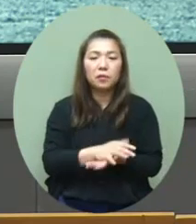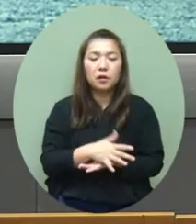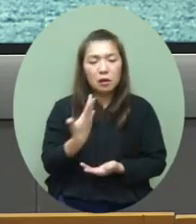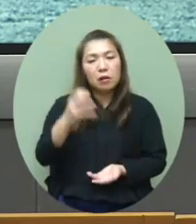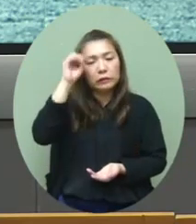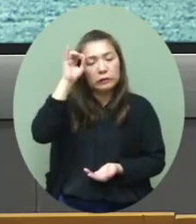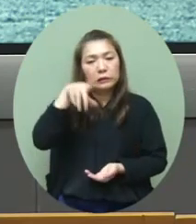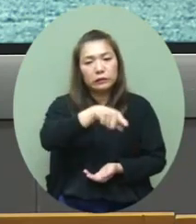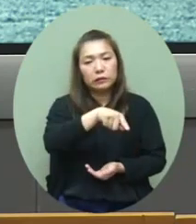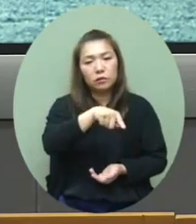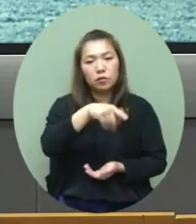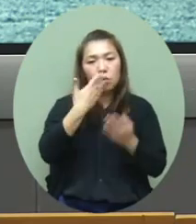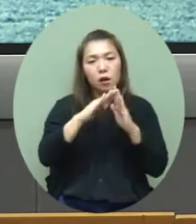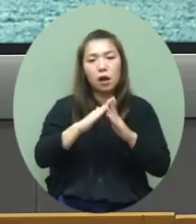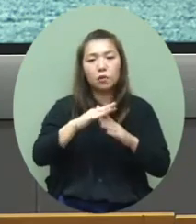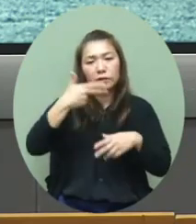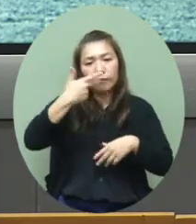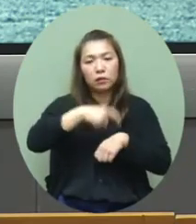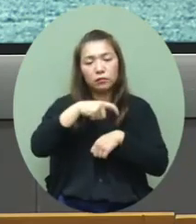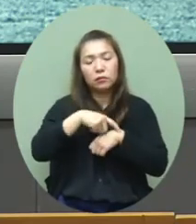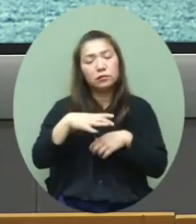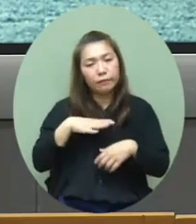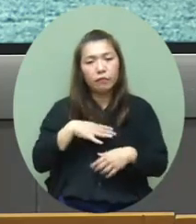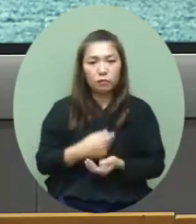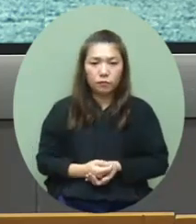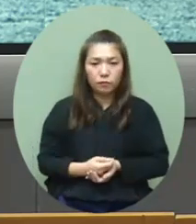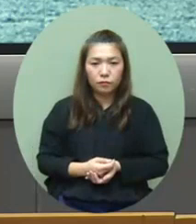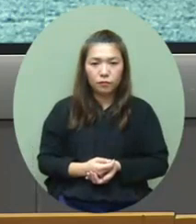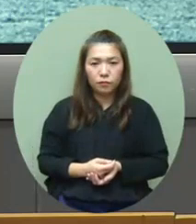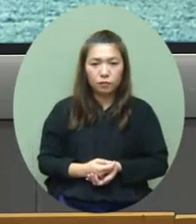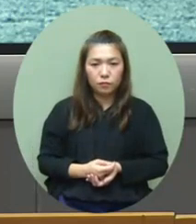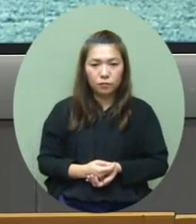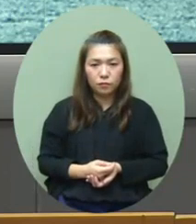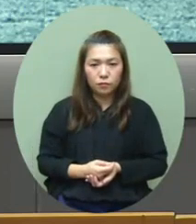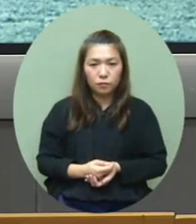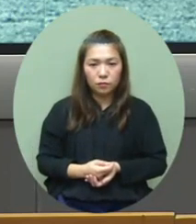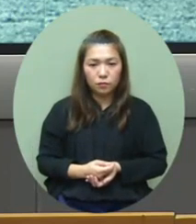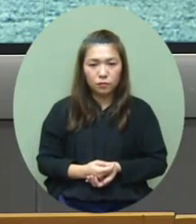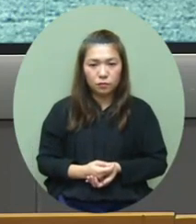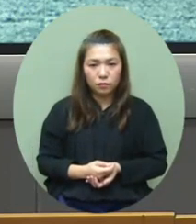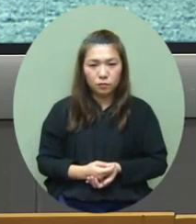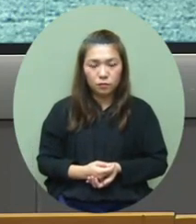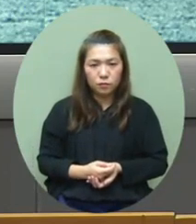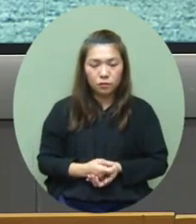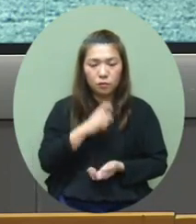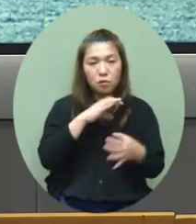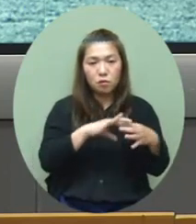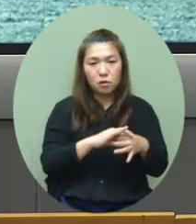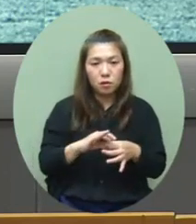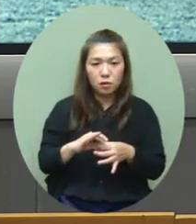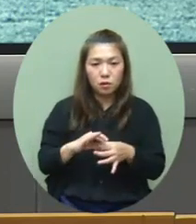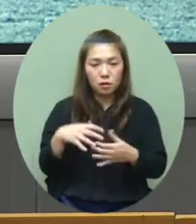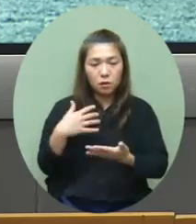學校就留意一下這個吃飯的時候的情況至於關於